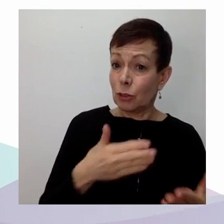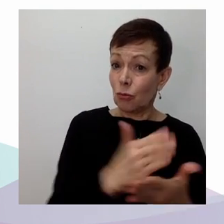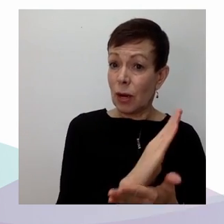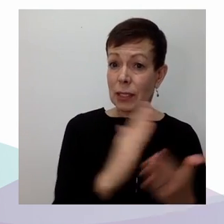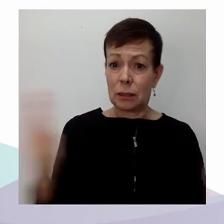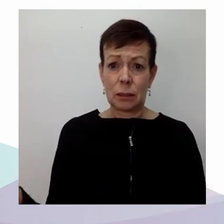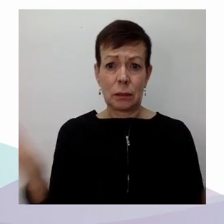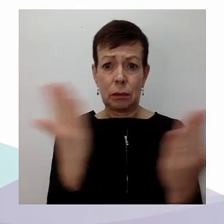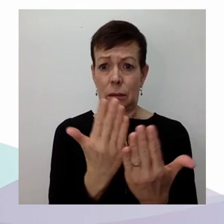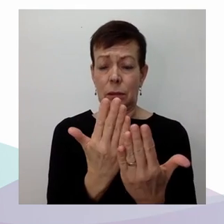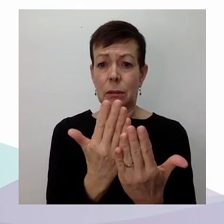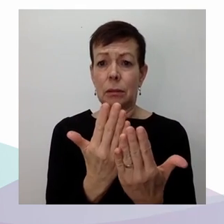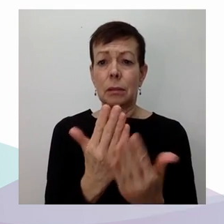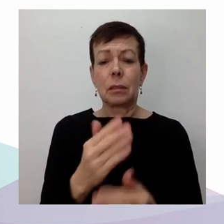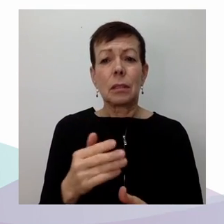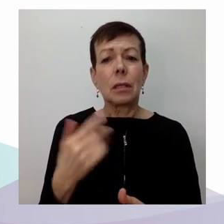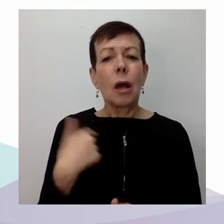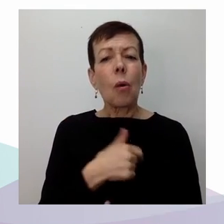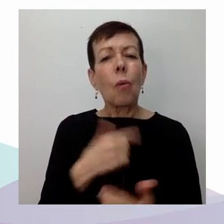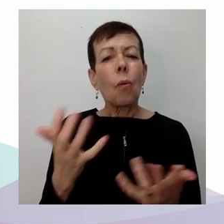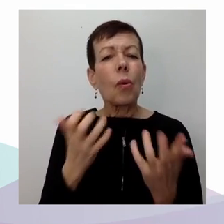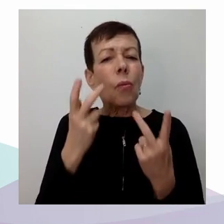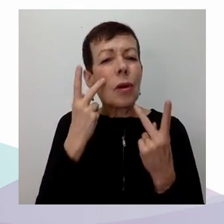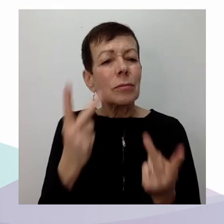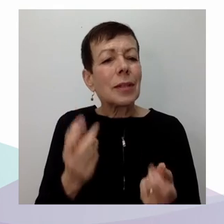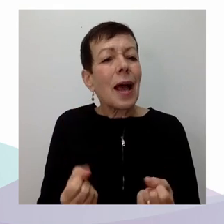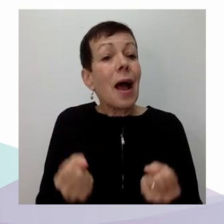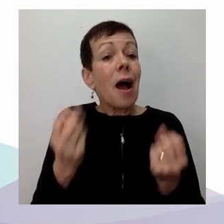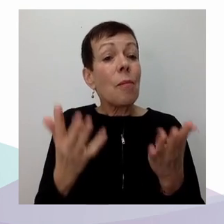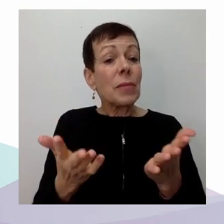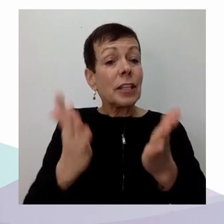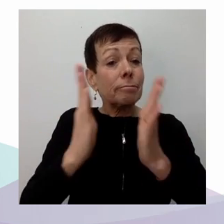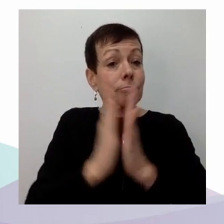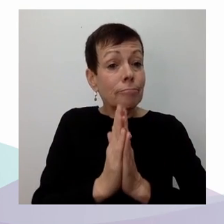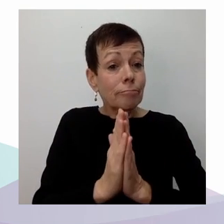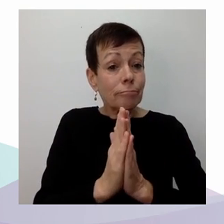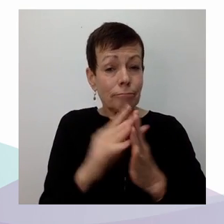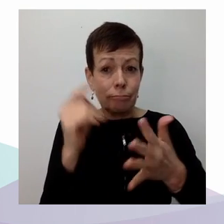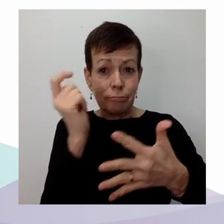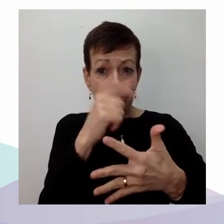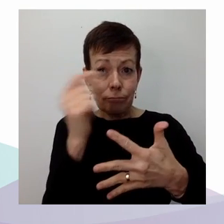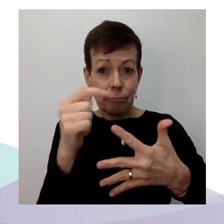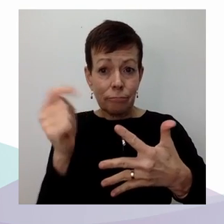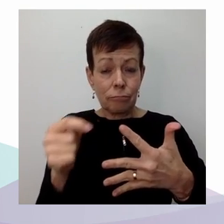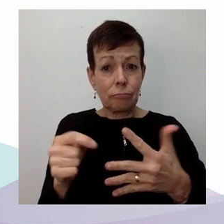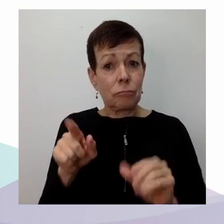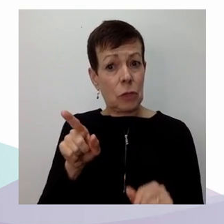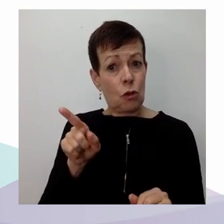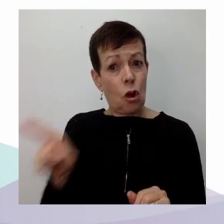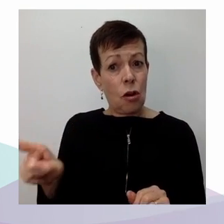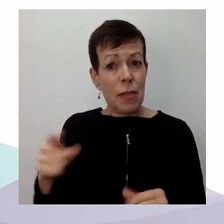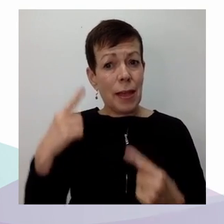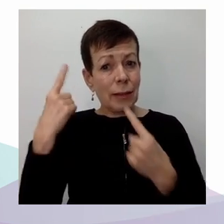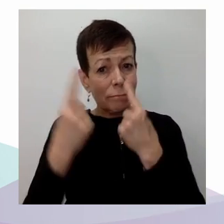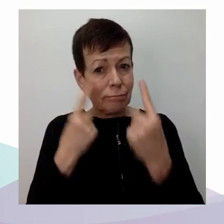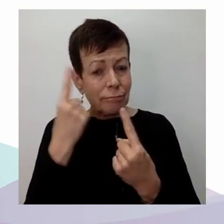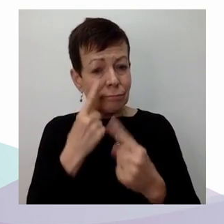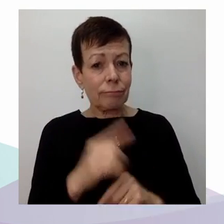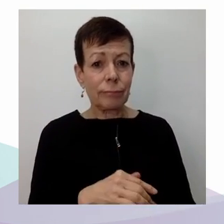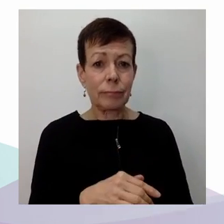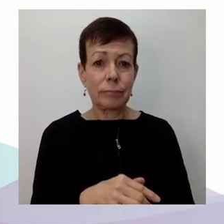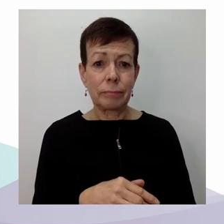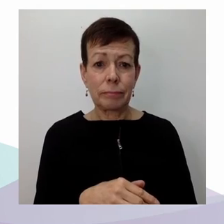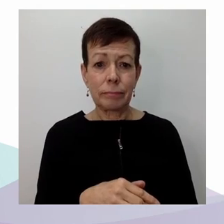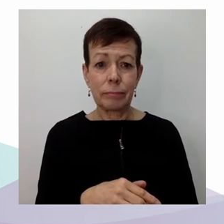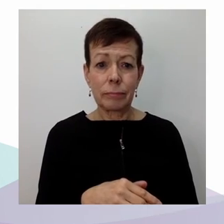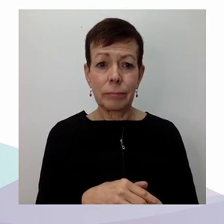Pourtant, le rôle de gardienne de la Charte québécoise qui est conféré à la commission des droits de la personne est reconnu explicitement dans